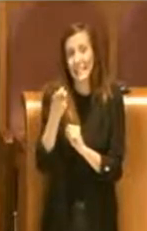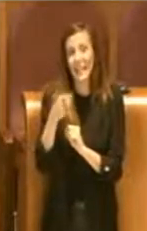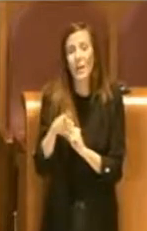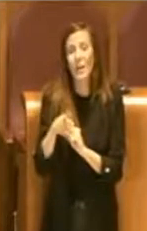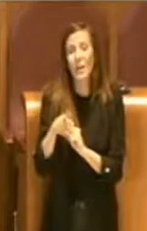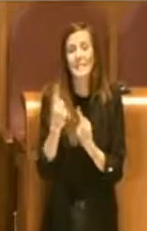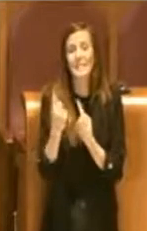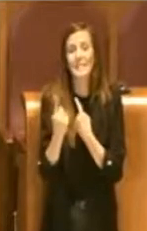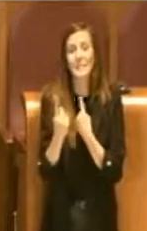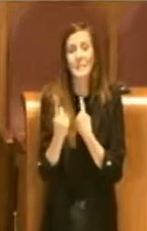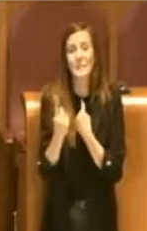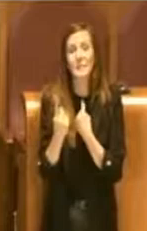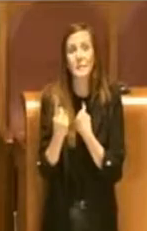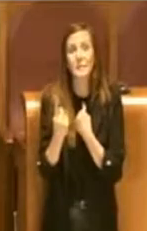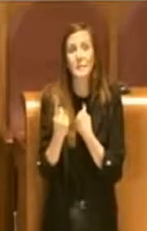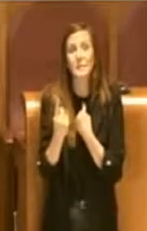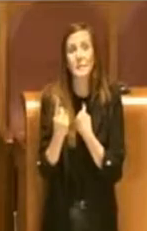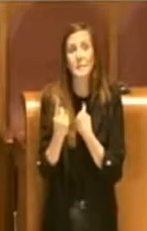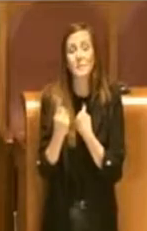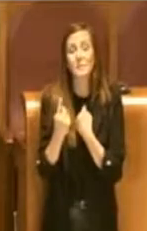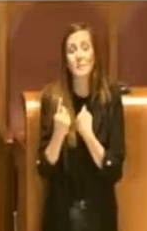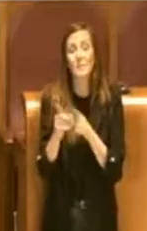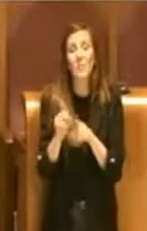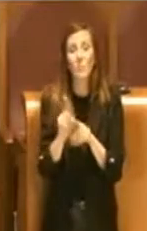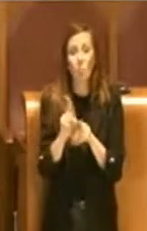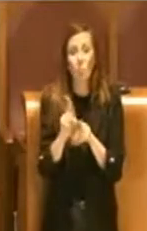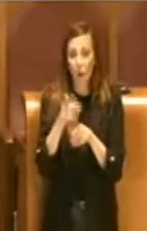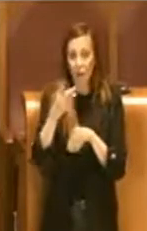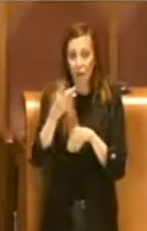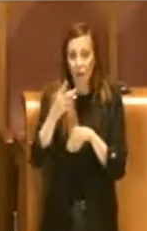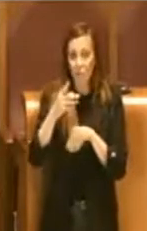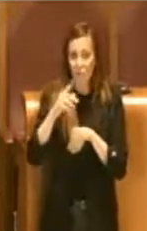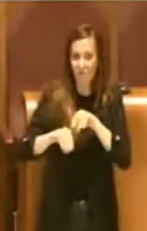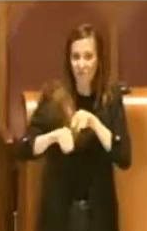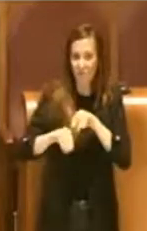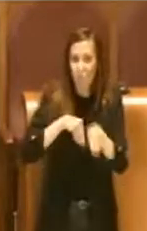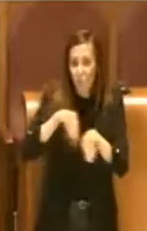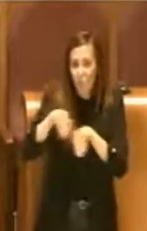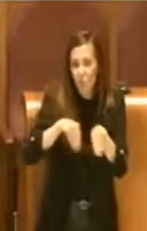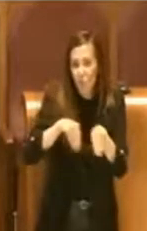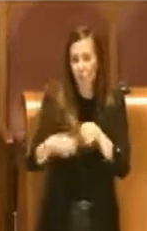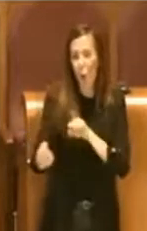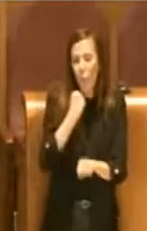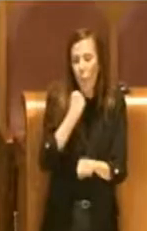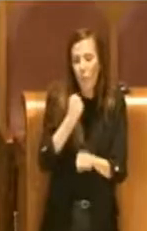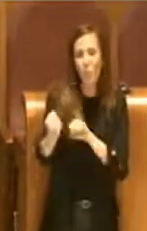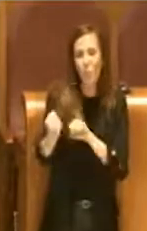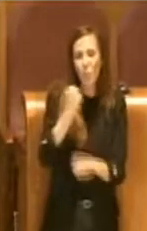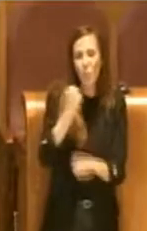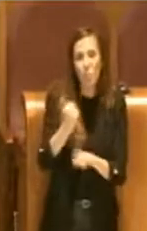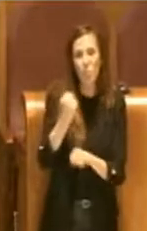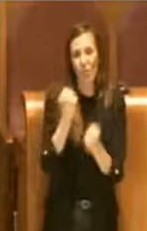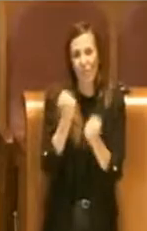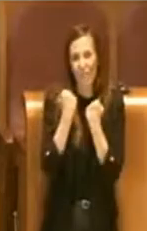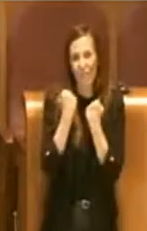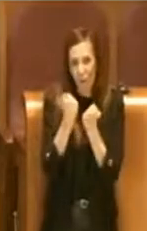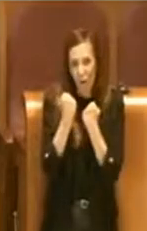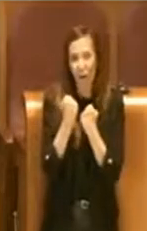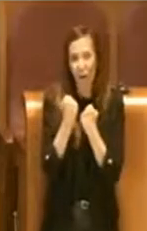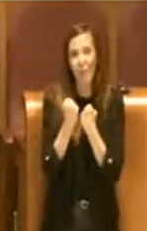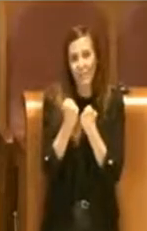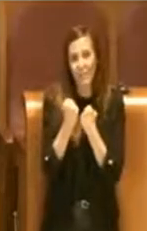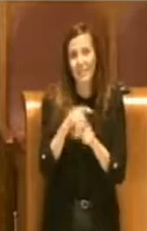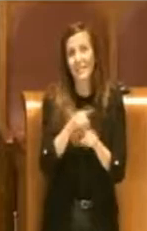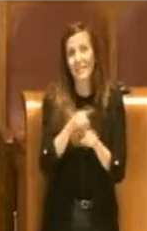posizione evidentemente maturata negli anni di opposizione forte contro